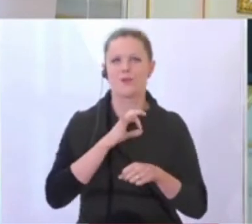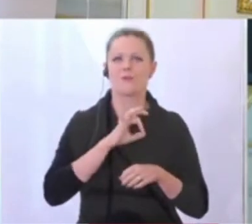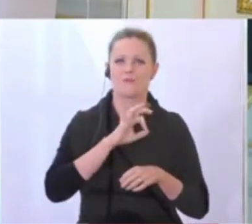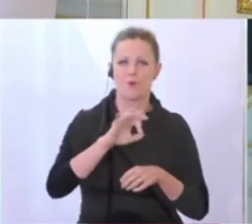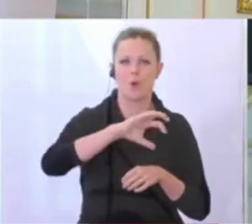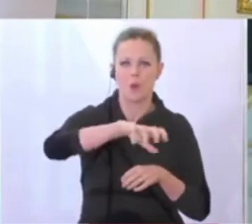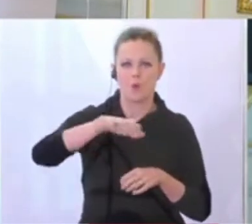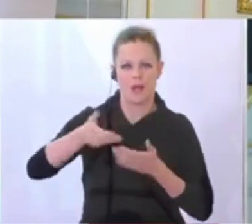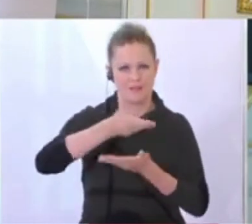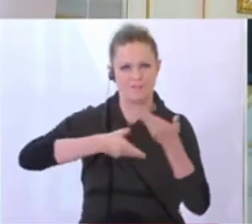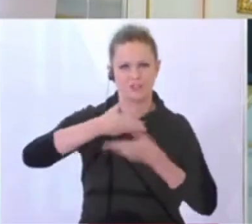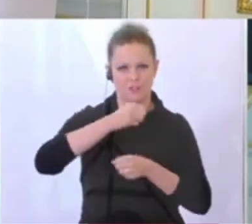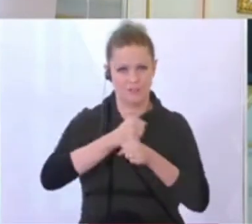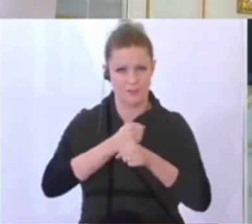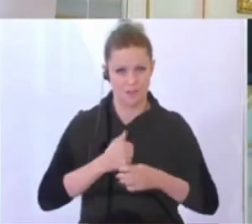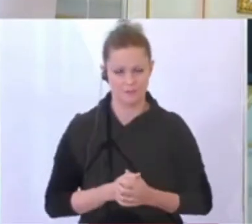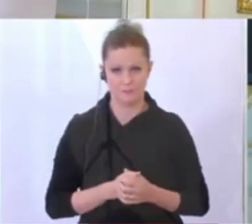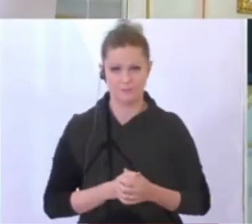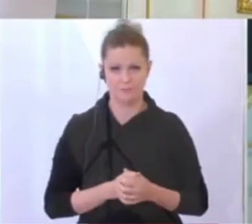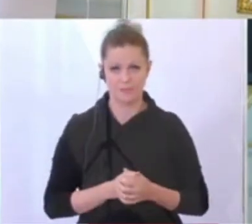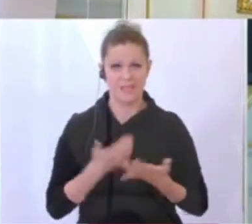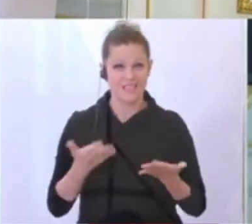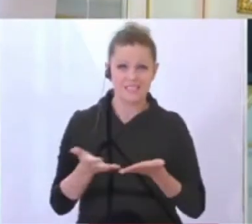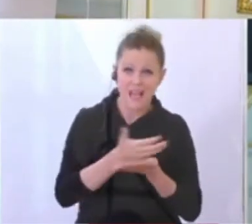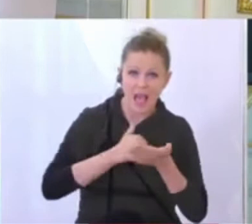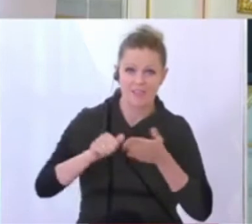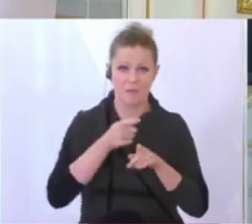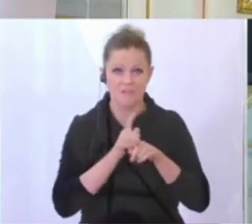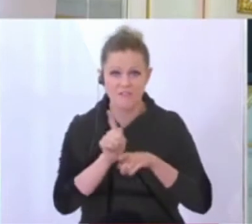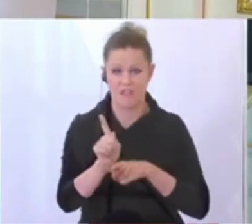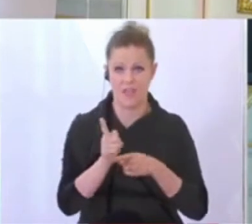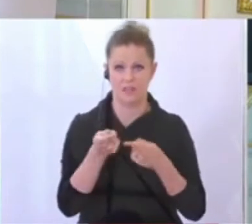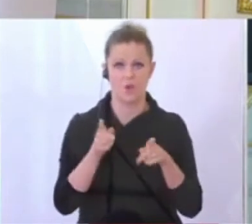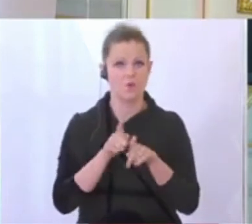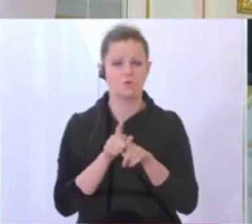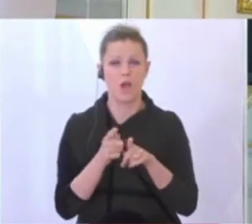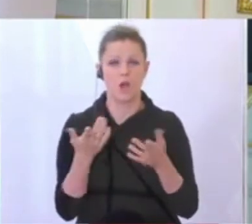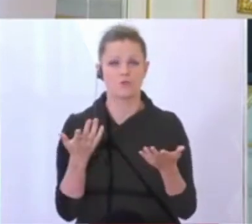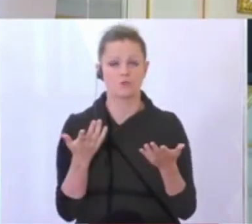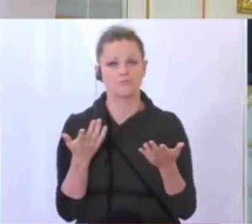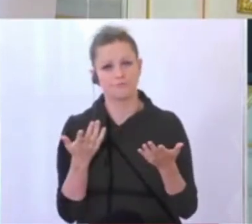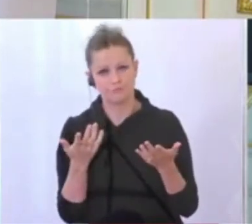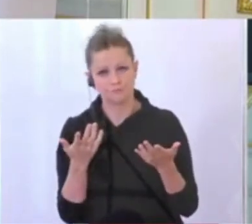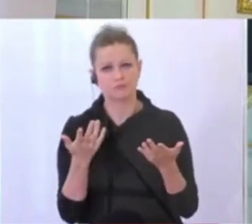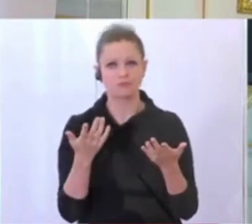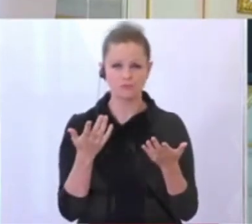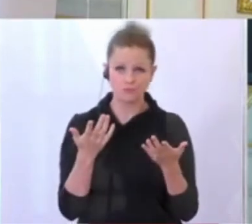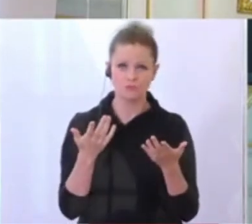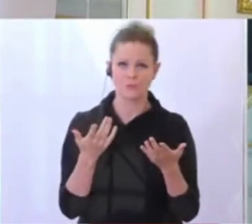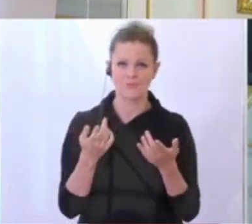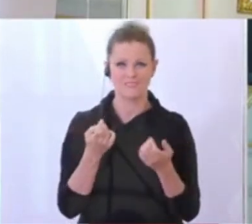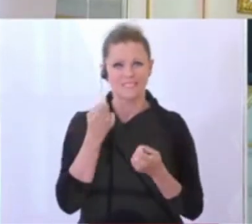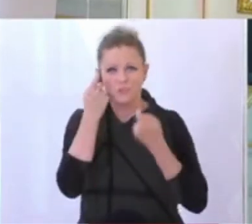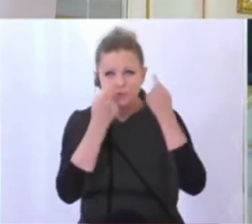Jahr geleistet. Wenn nun unsere Einnahmen fehlen und wenn also hier in den